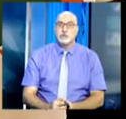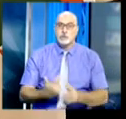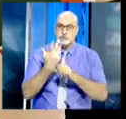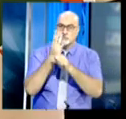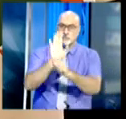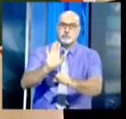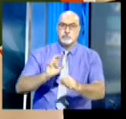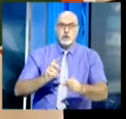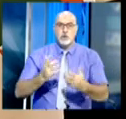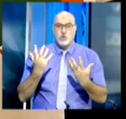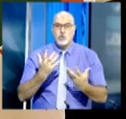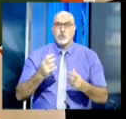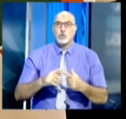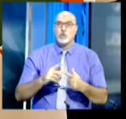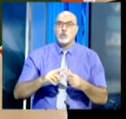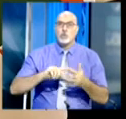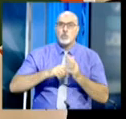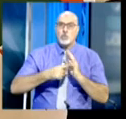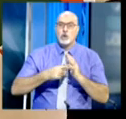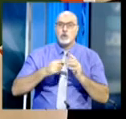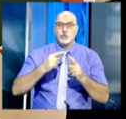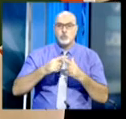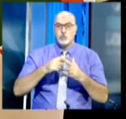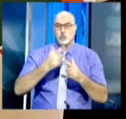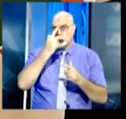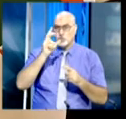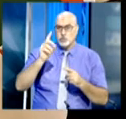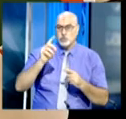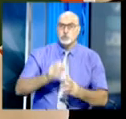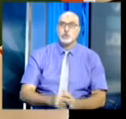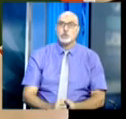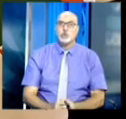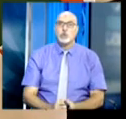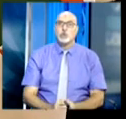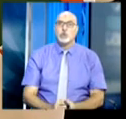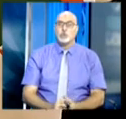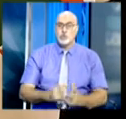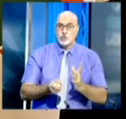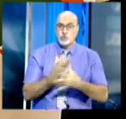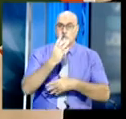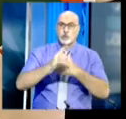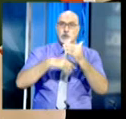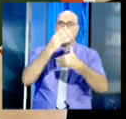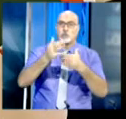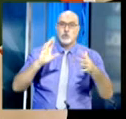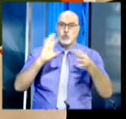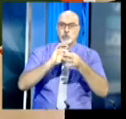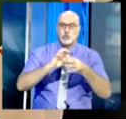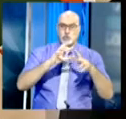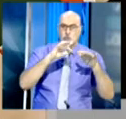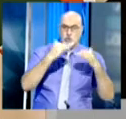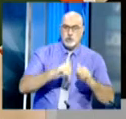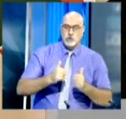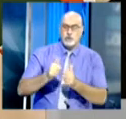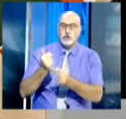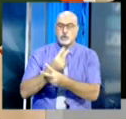السبل الكفيلة بتمكيننا من إعطاء حركية جديدة للعلاقات الجزائرية